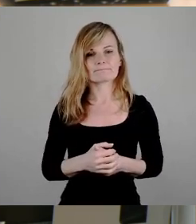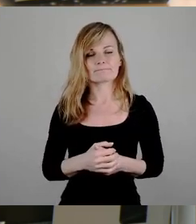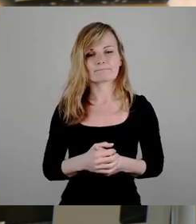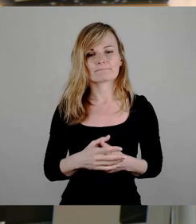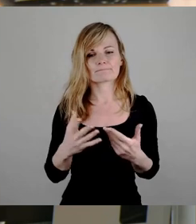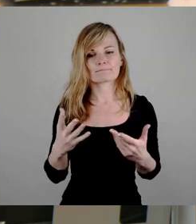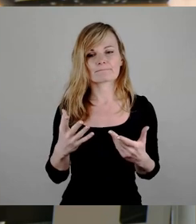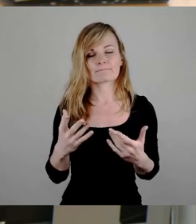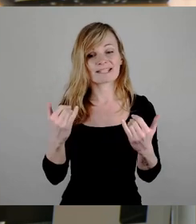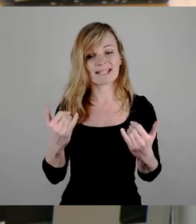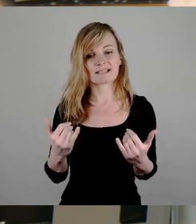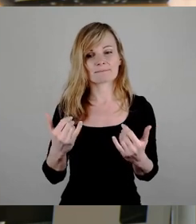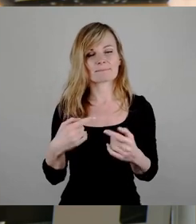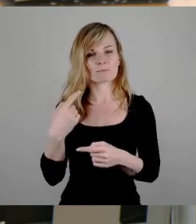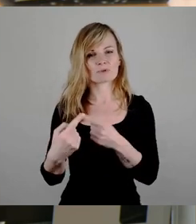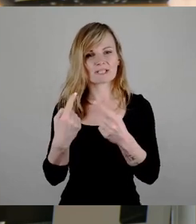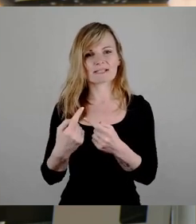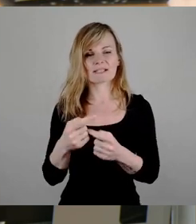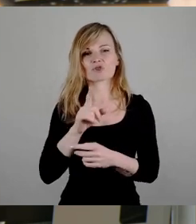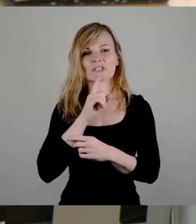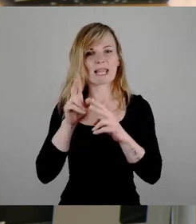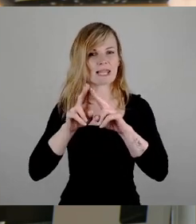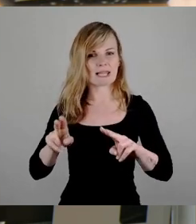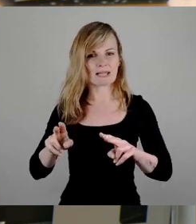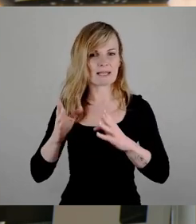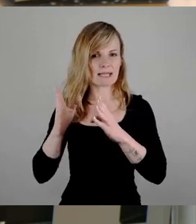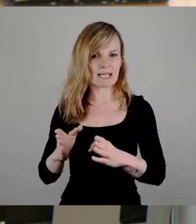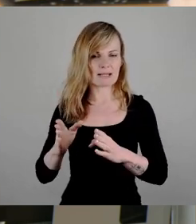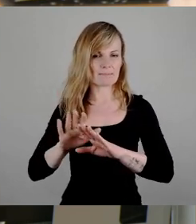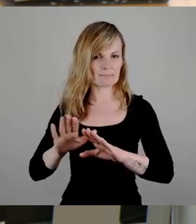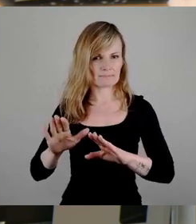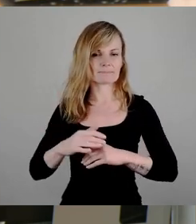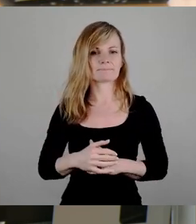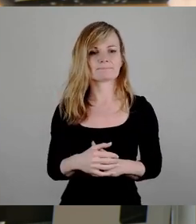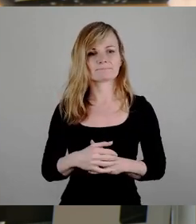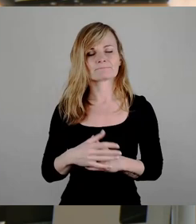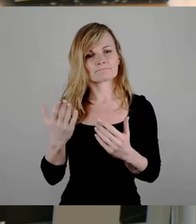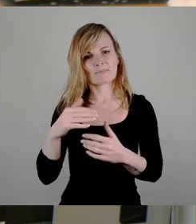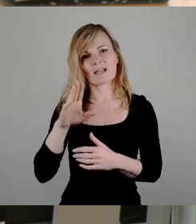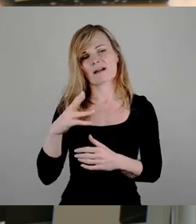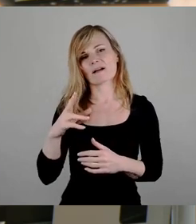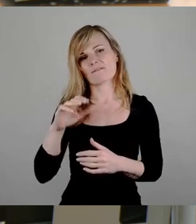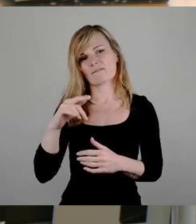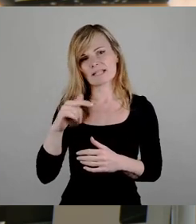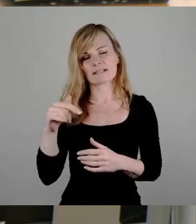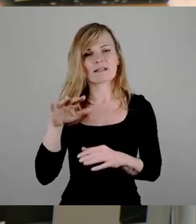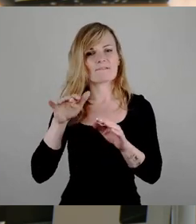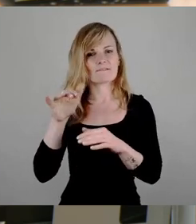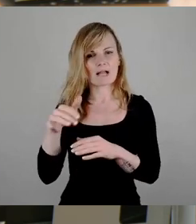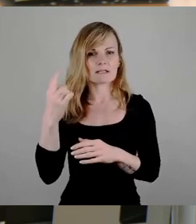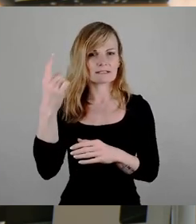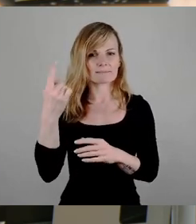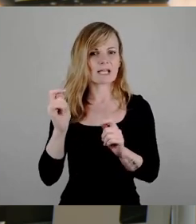Stilllegungsprozess befindet. Das Unternehmen Vattenfall hat eben bei der Bundesnetzagentur die Stilllegung beantragt.